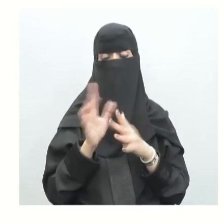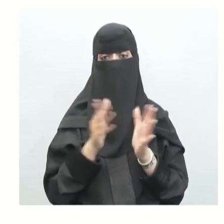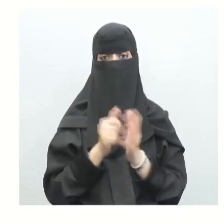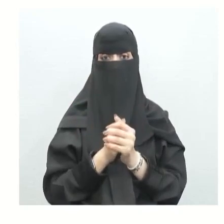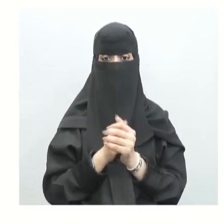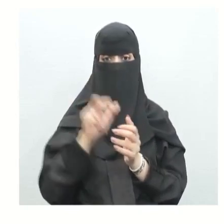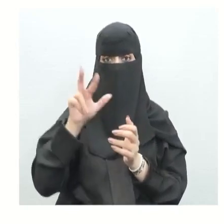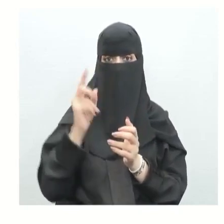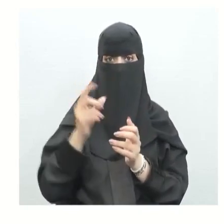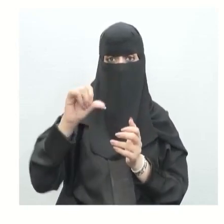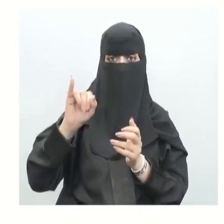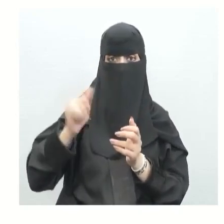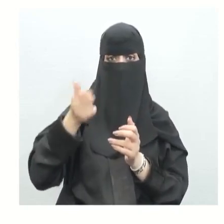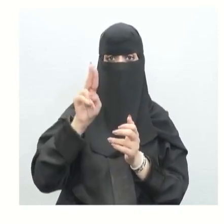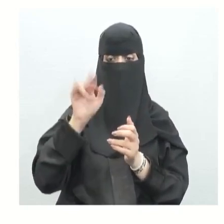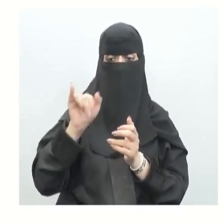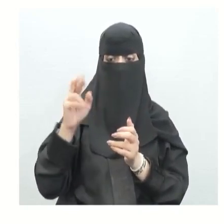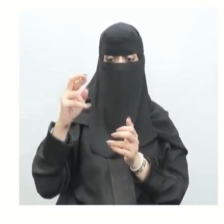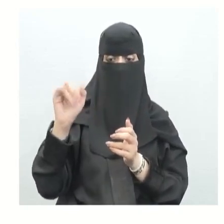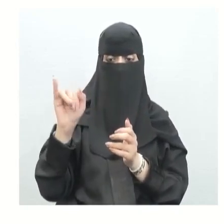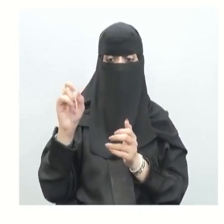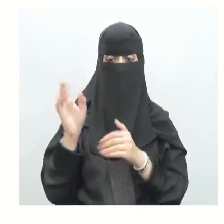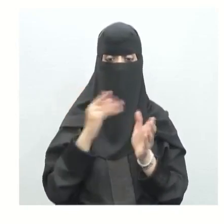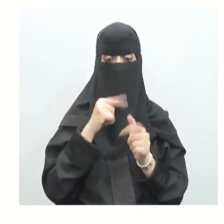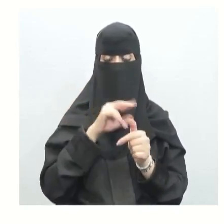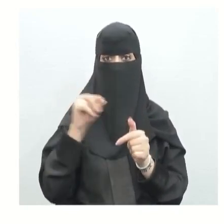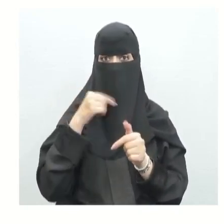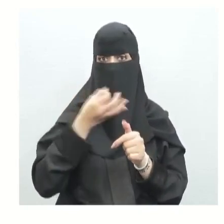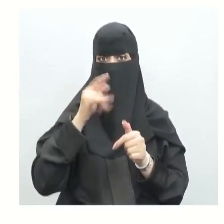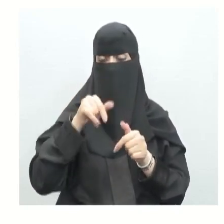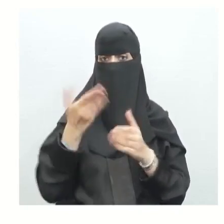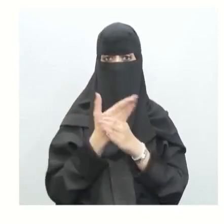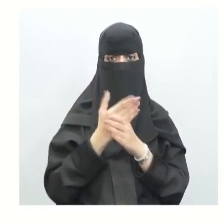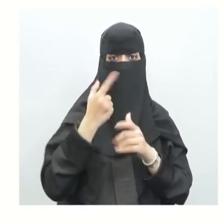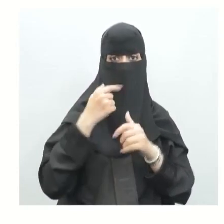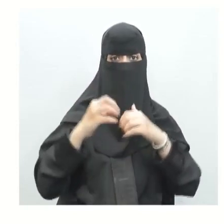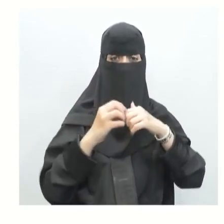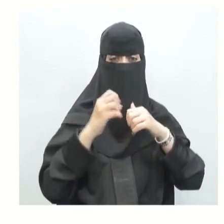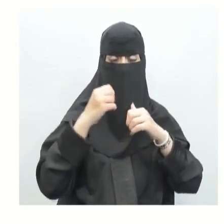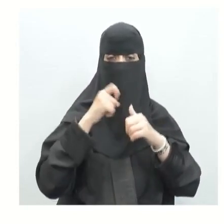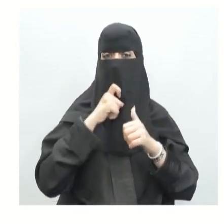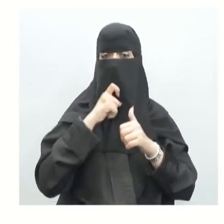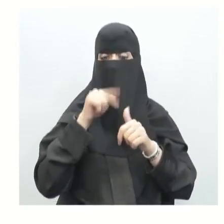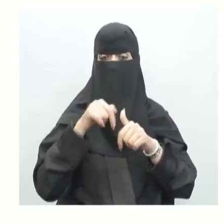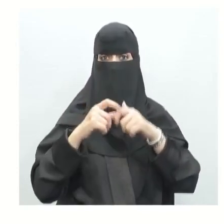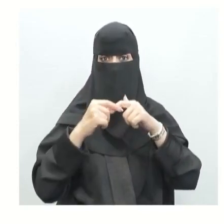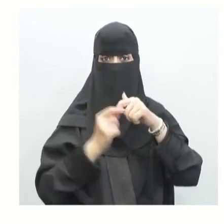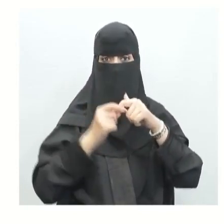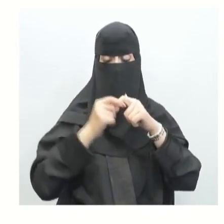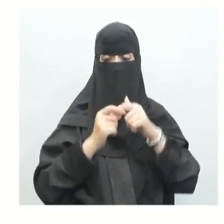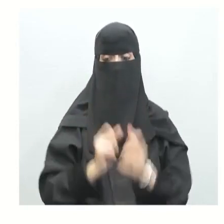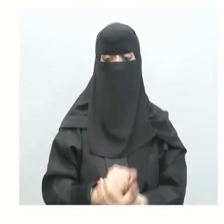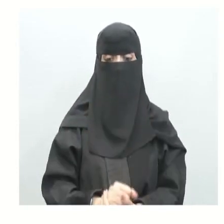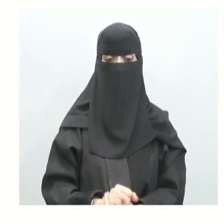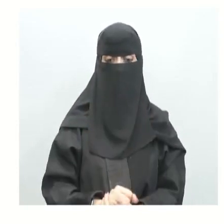الروماتيزيوم مثل ما ذكرنا لم يكن ناتج عن التآكل وإنما هو ضعف في هذا الغضاريف